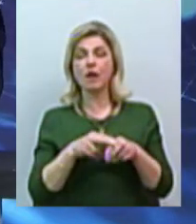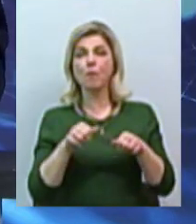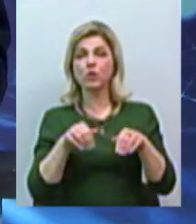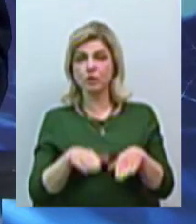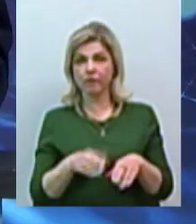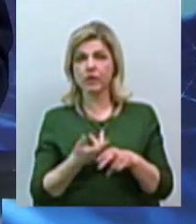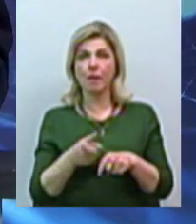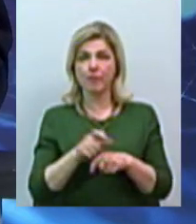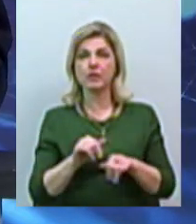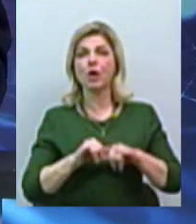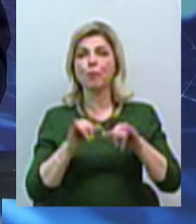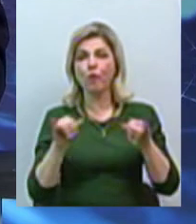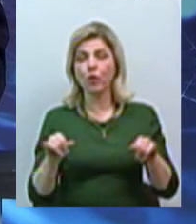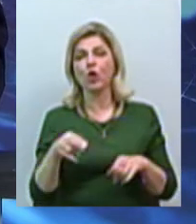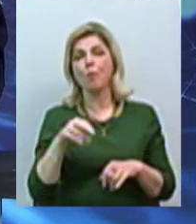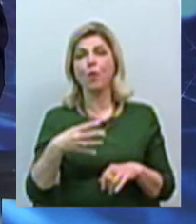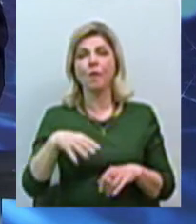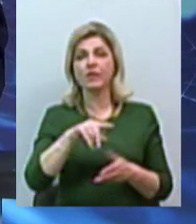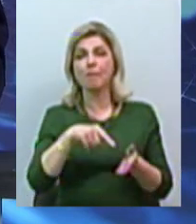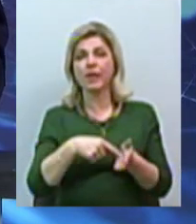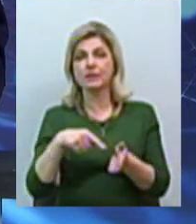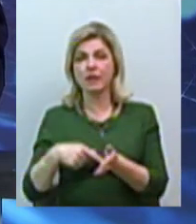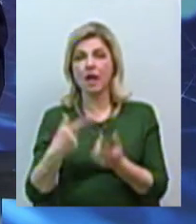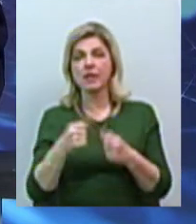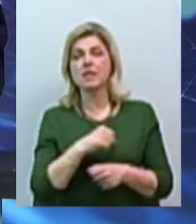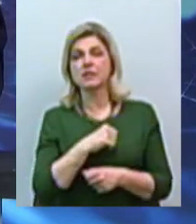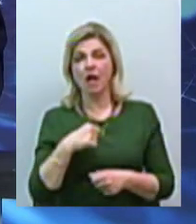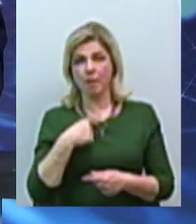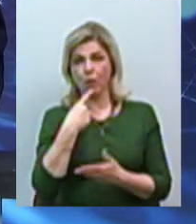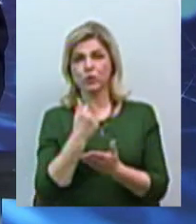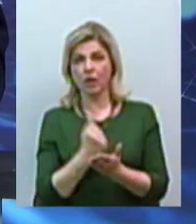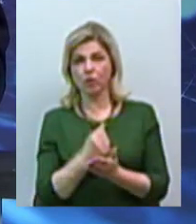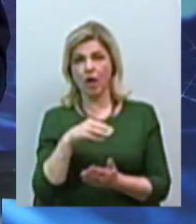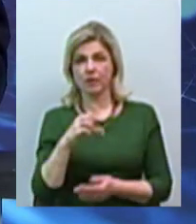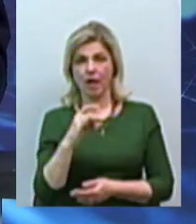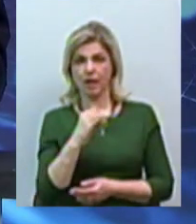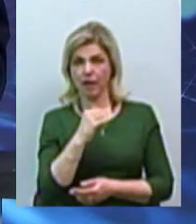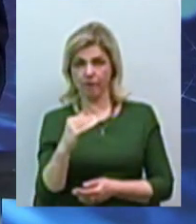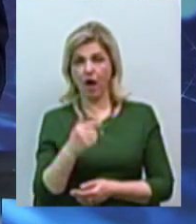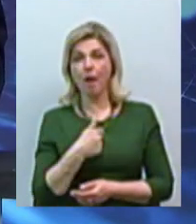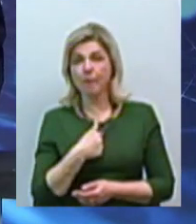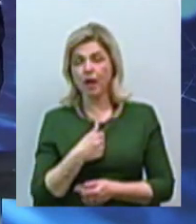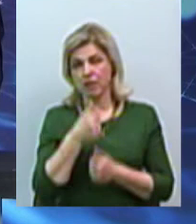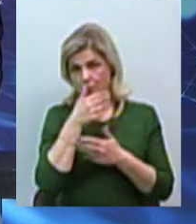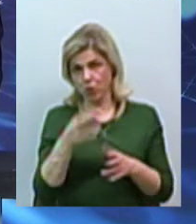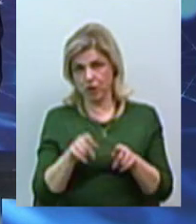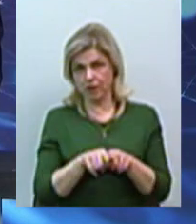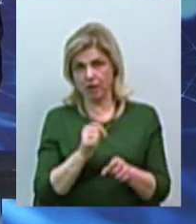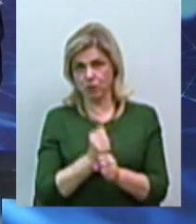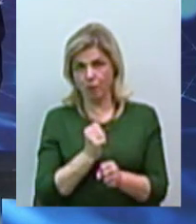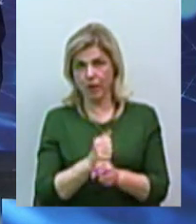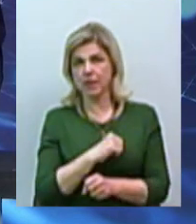розповсюджувалася по містах, де вони самостійно встановлюють тариф, так. Ми не можемо це зробити самостійно.